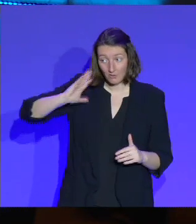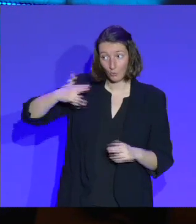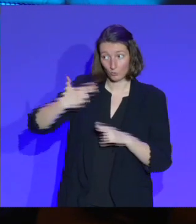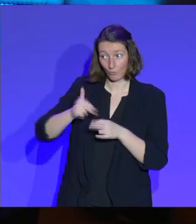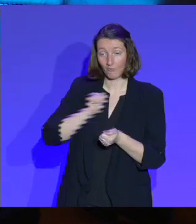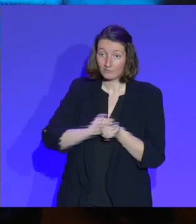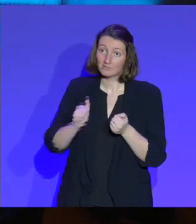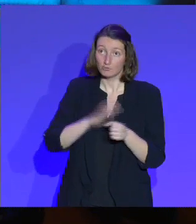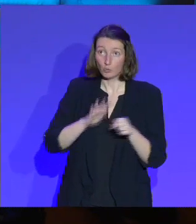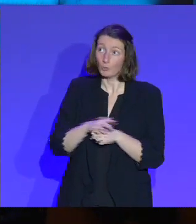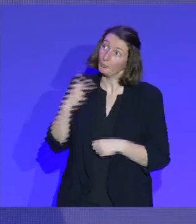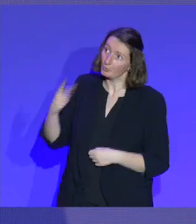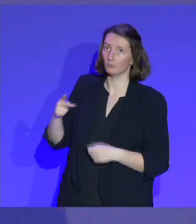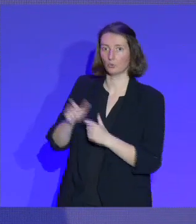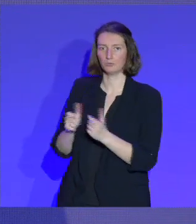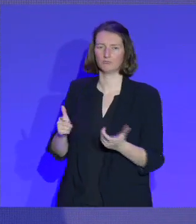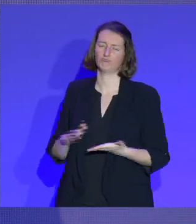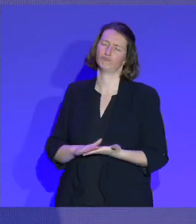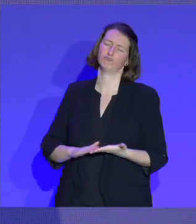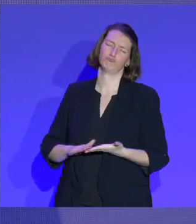'événement. Et puis, je l'ai dit,